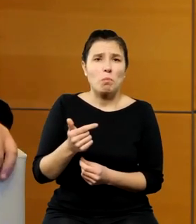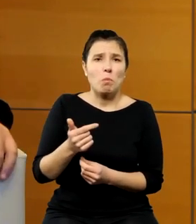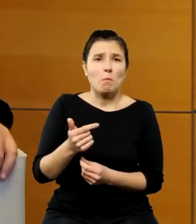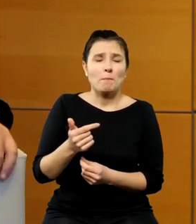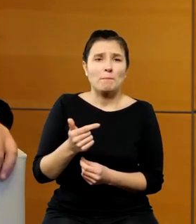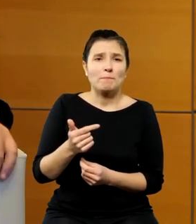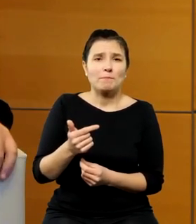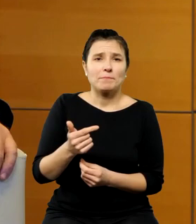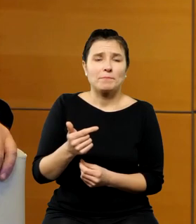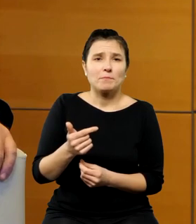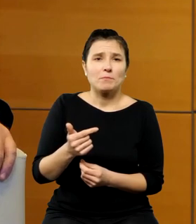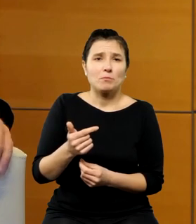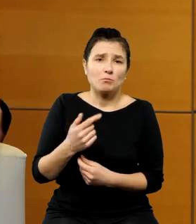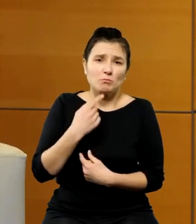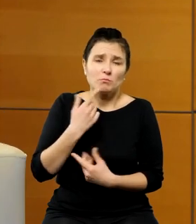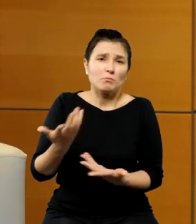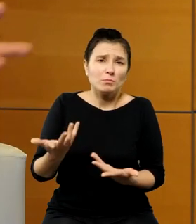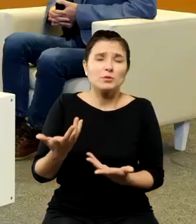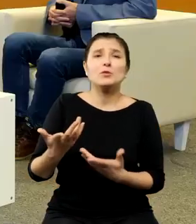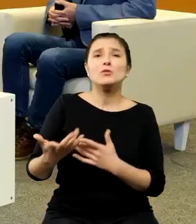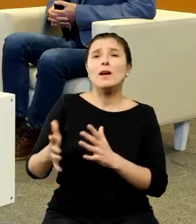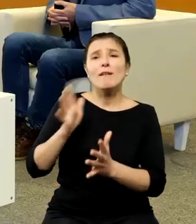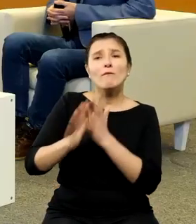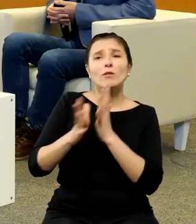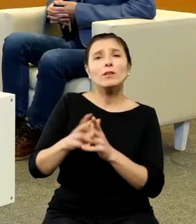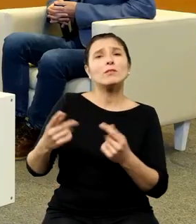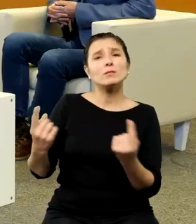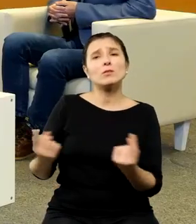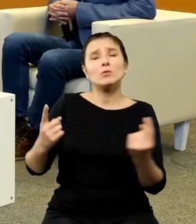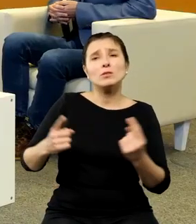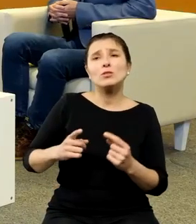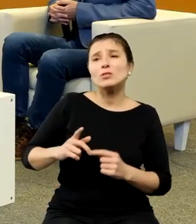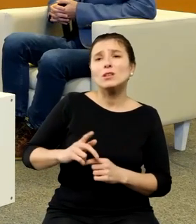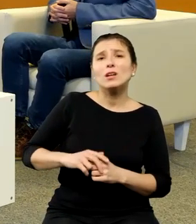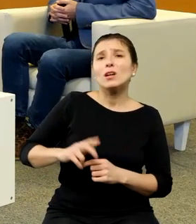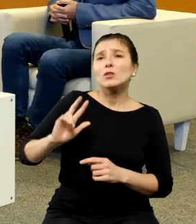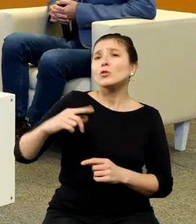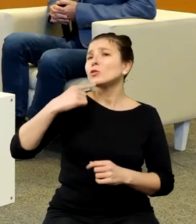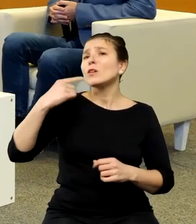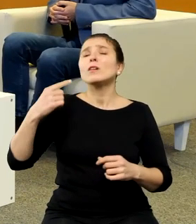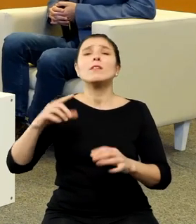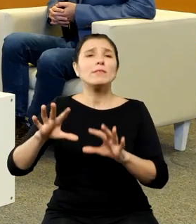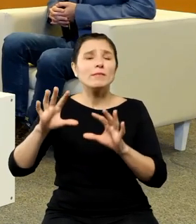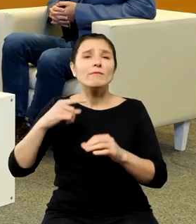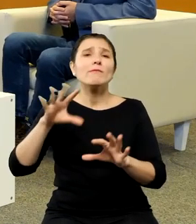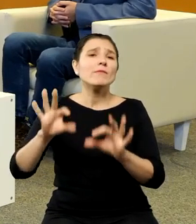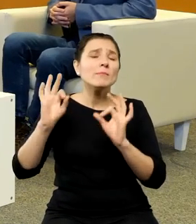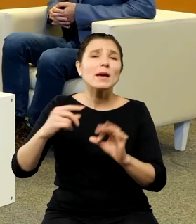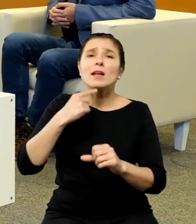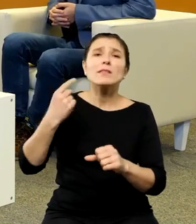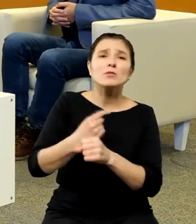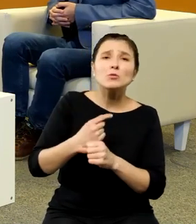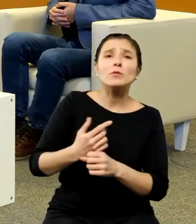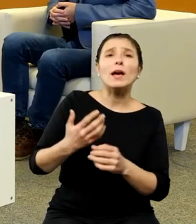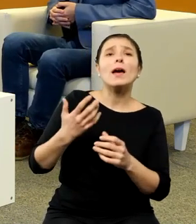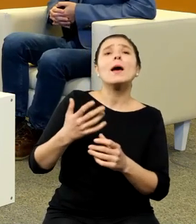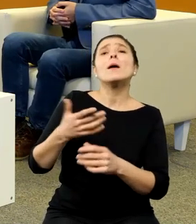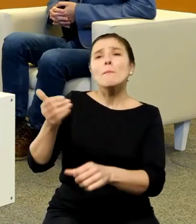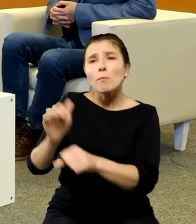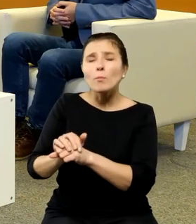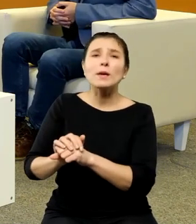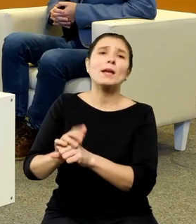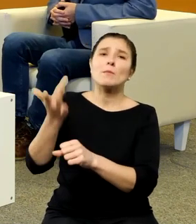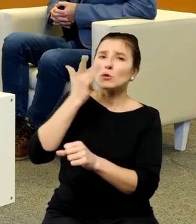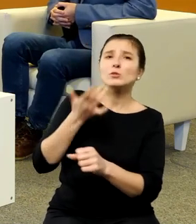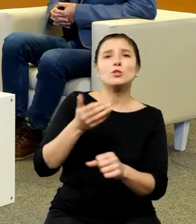po której stronie walczy i tak jak są rosyjskojęzyczni Ukraińcy tak mogli sobie być w tej wojnie niemieckojęzyczni Polacy właściwie dlaczego nie